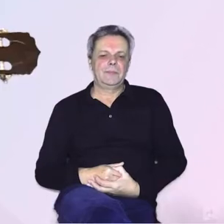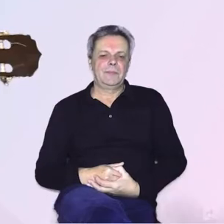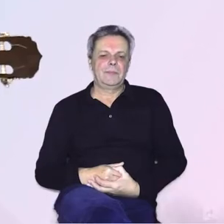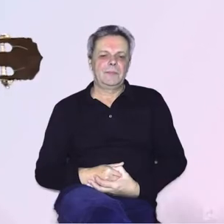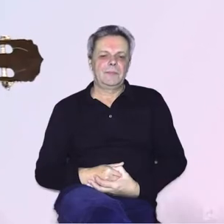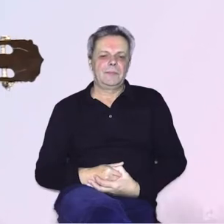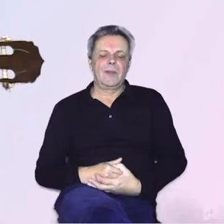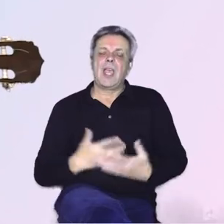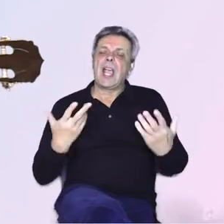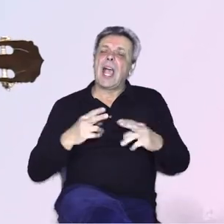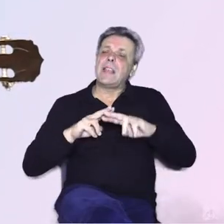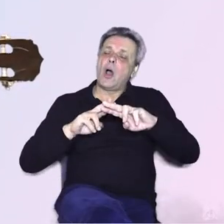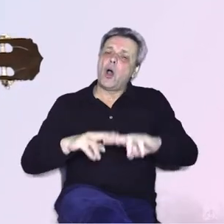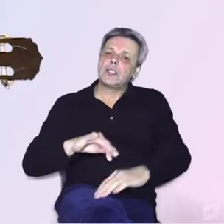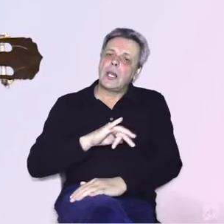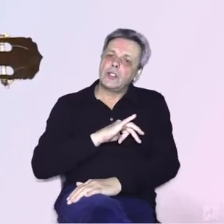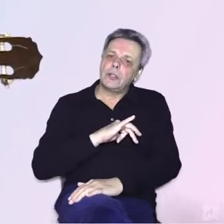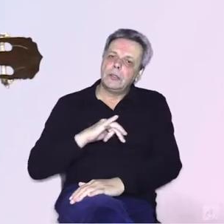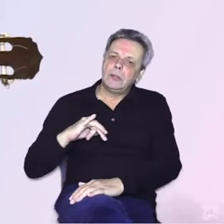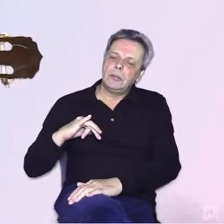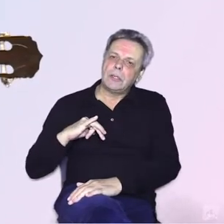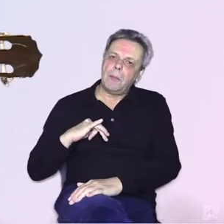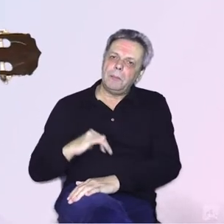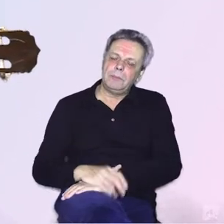Kad ostaneš sam.